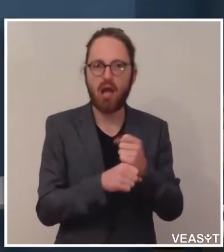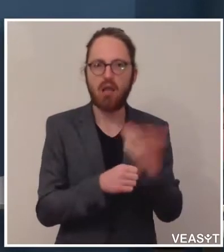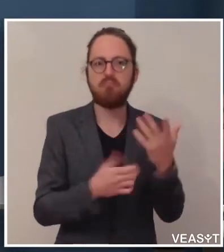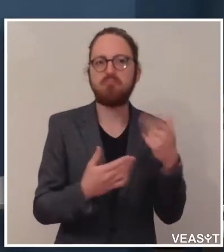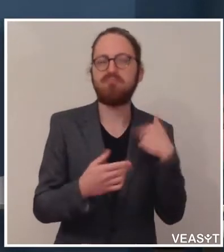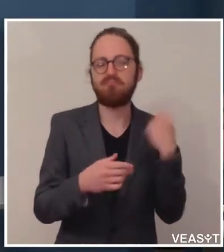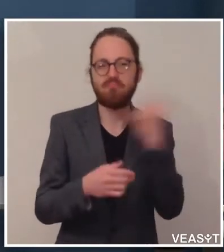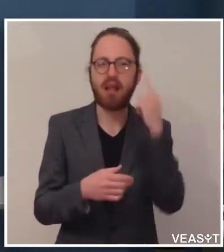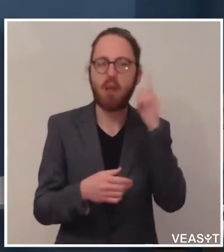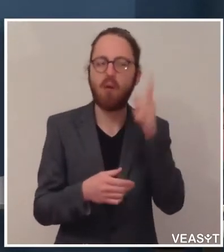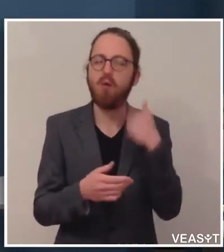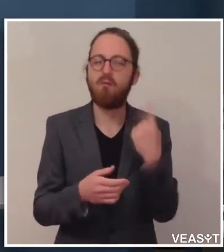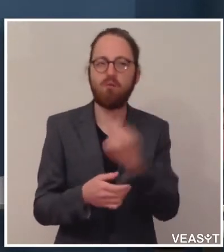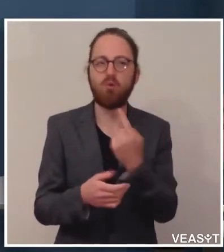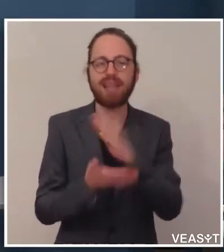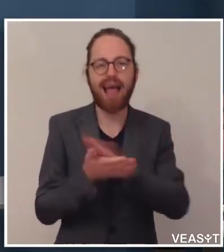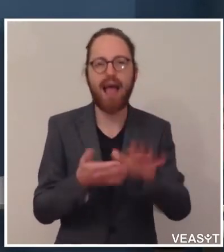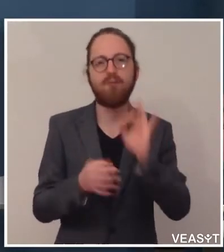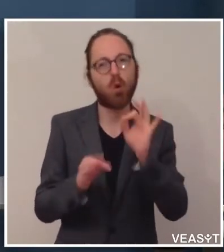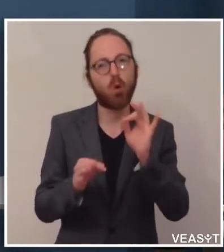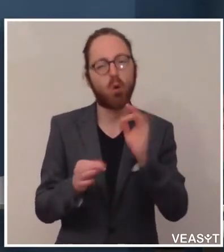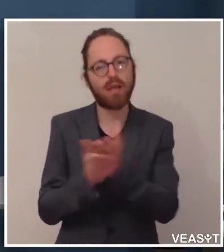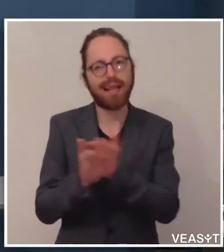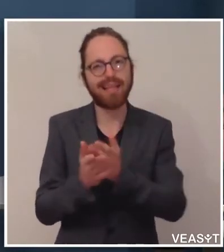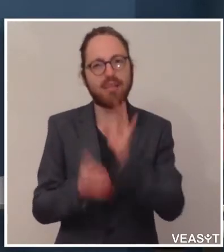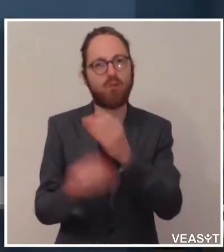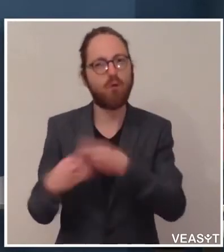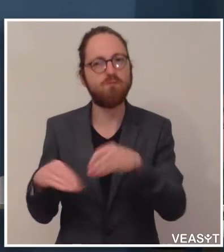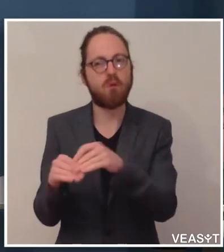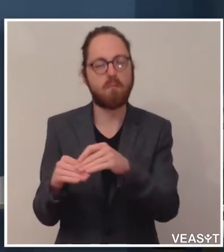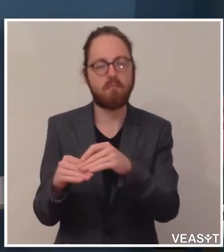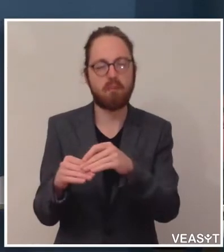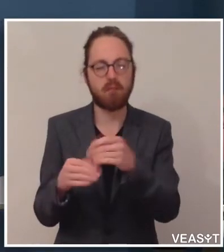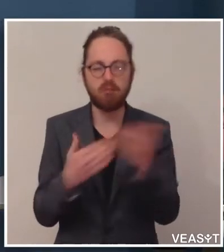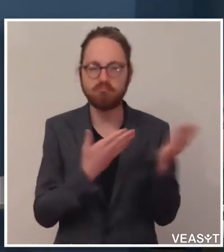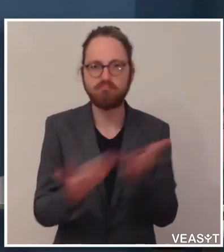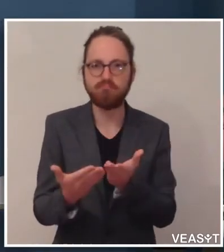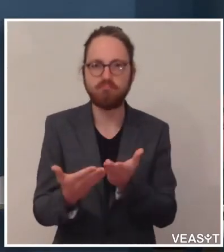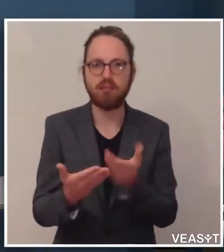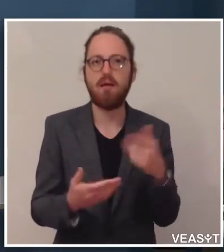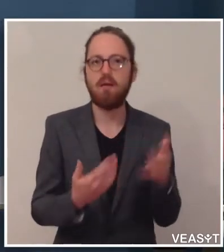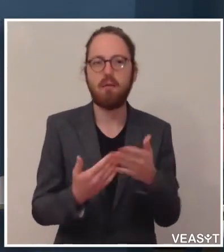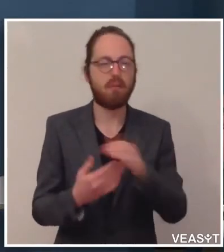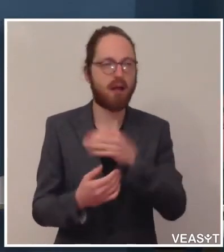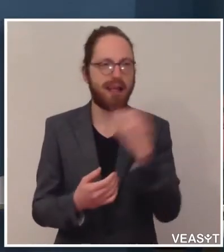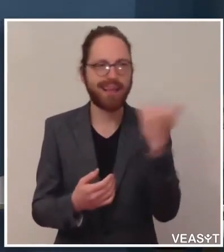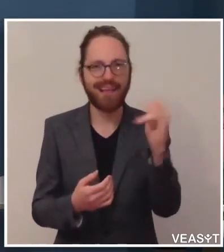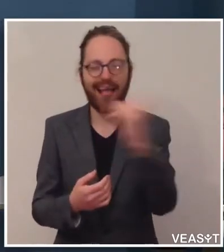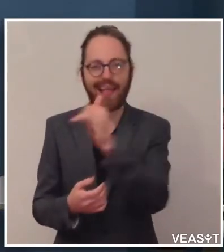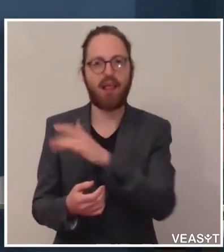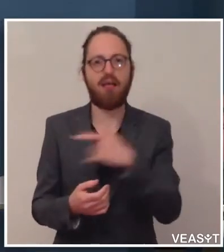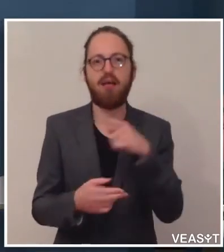viel leichter tun, einen guten Dienst für die Familien gemeinsam aufstellen zu können, wenn jeder einfach einen Teil der Last übernimmt.